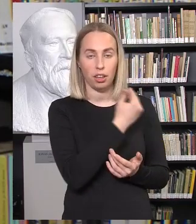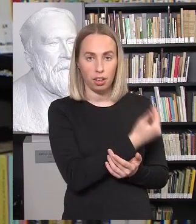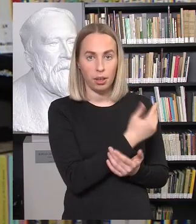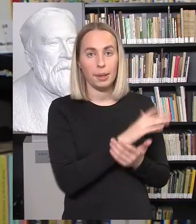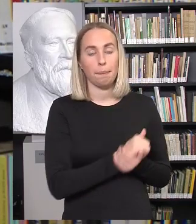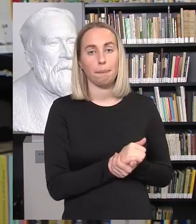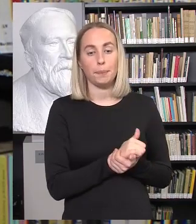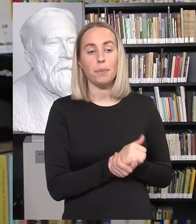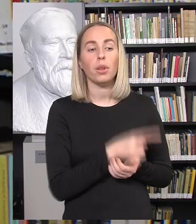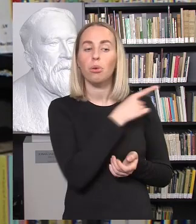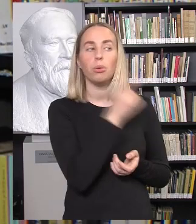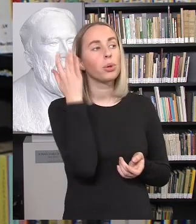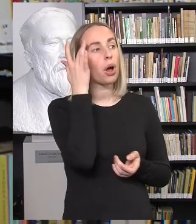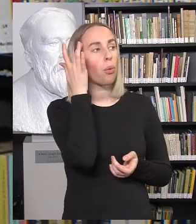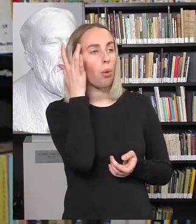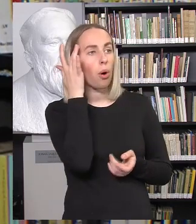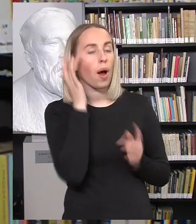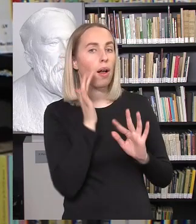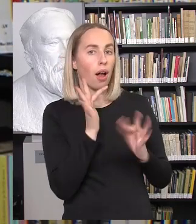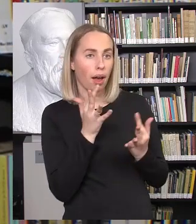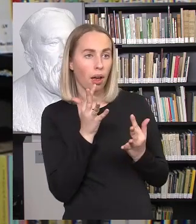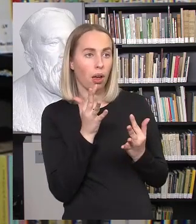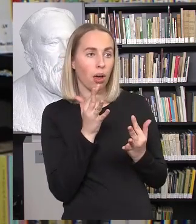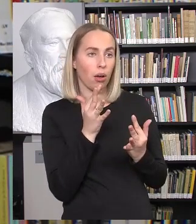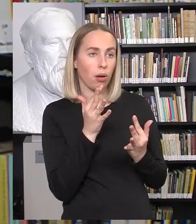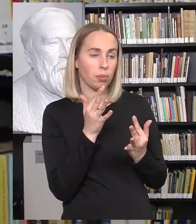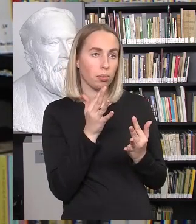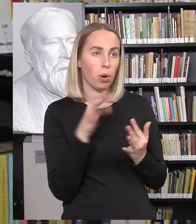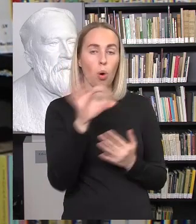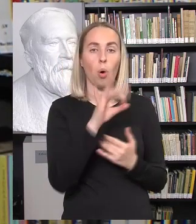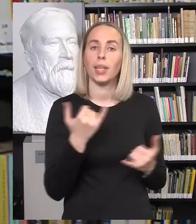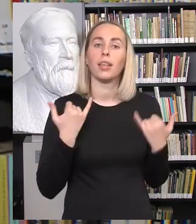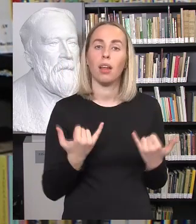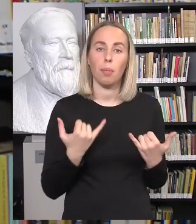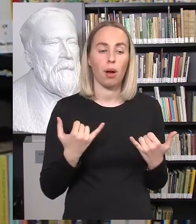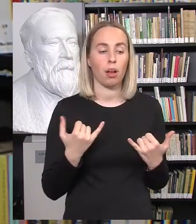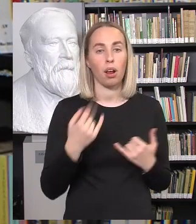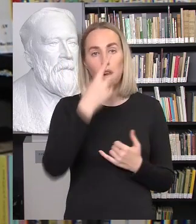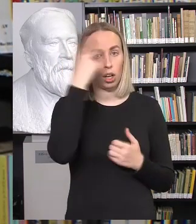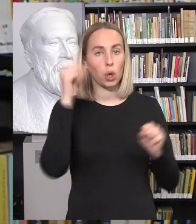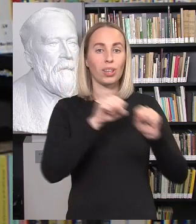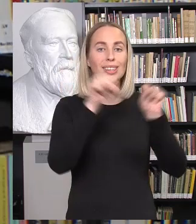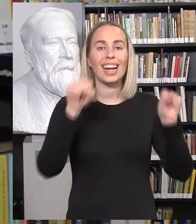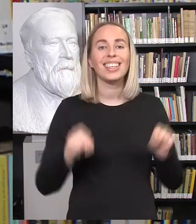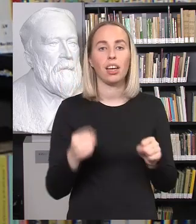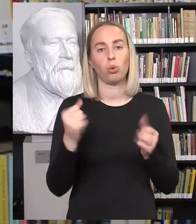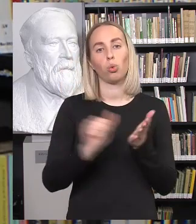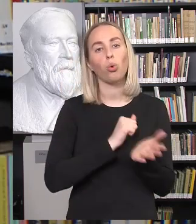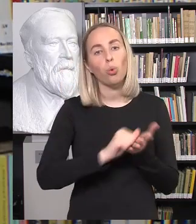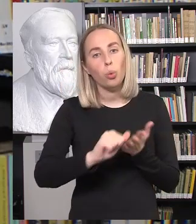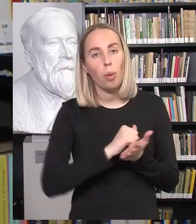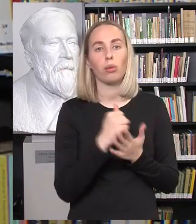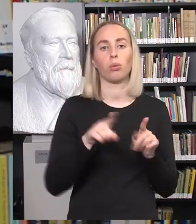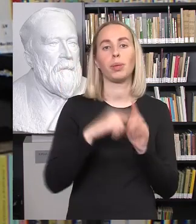lėniniai. Kaip jūs manote, ar šiuo metu strateginių Lietuvos dokumentų ir įstatymų